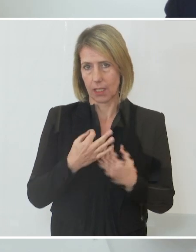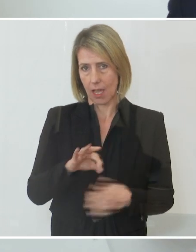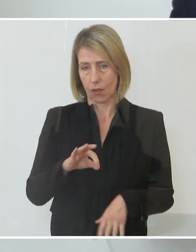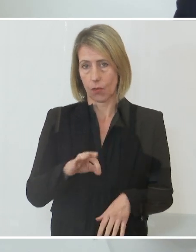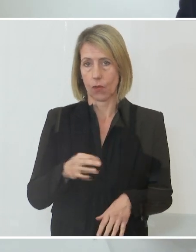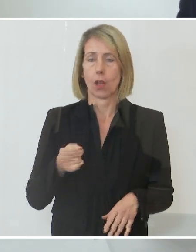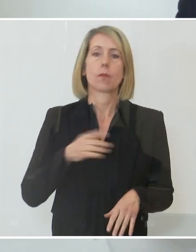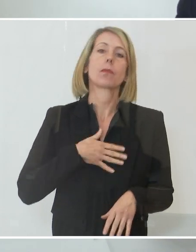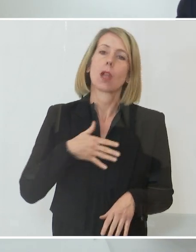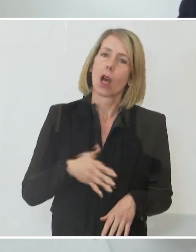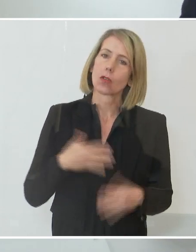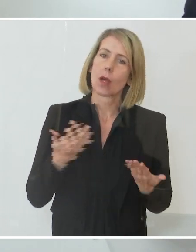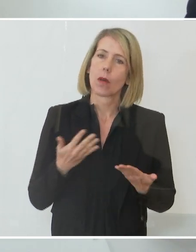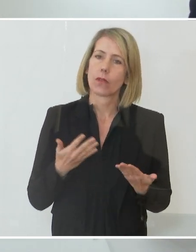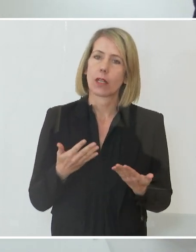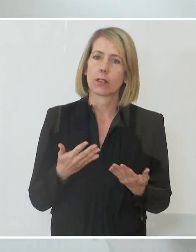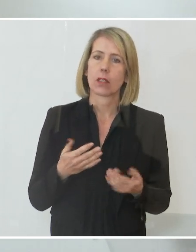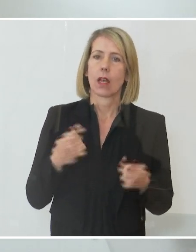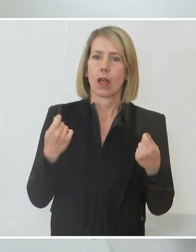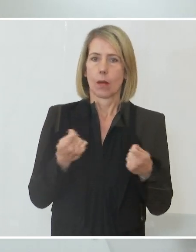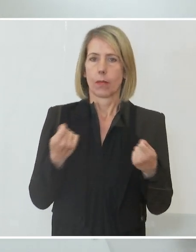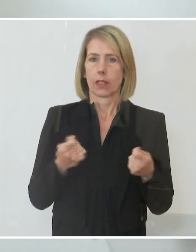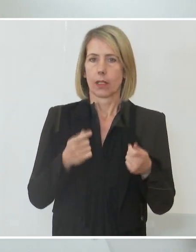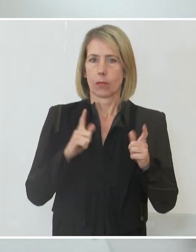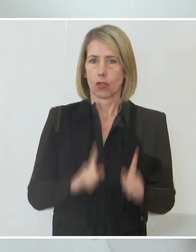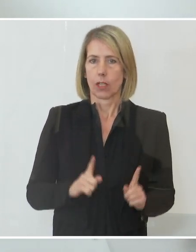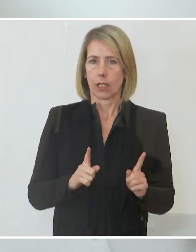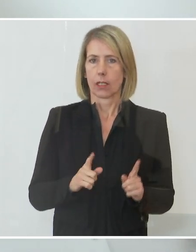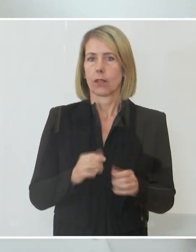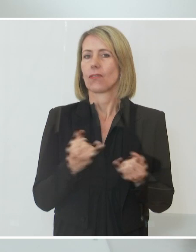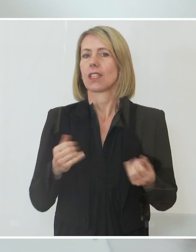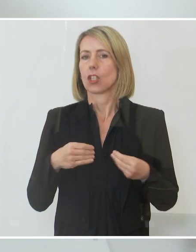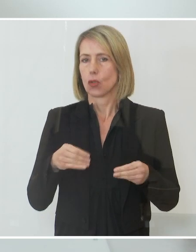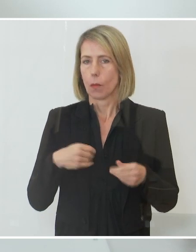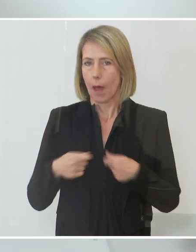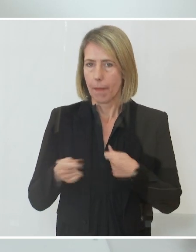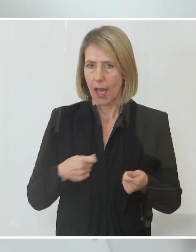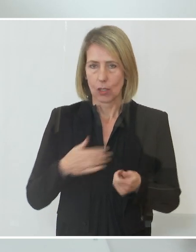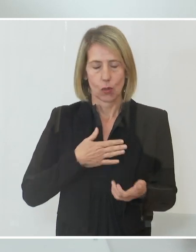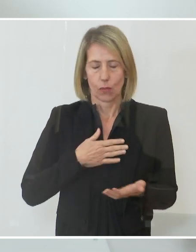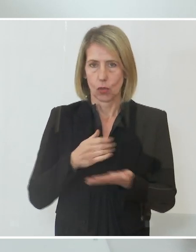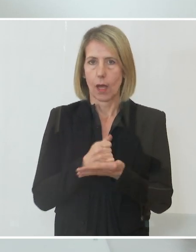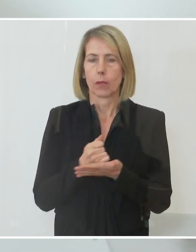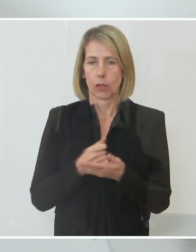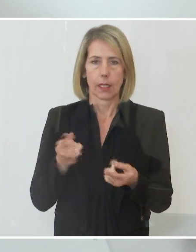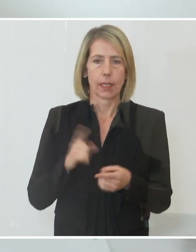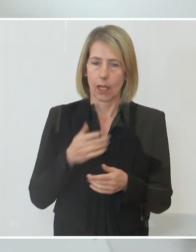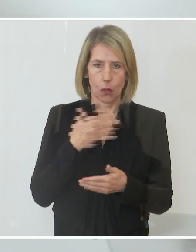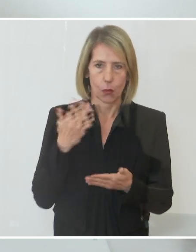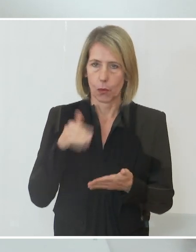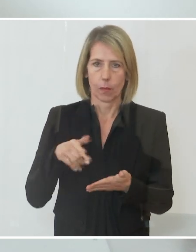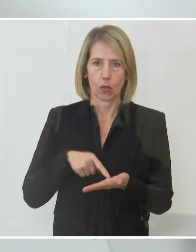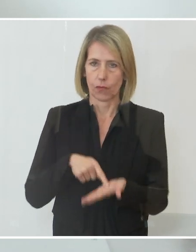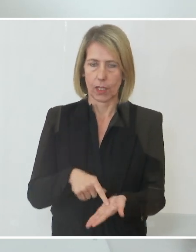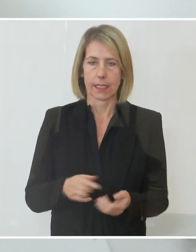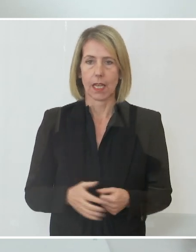Eine Ausnahme hier bilden die Betriebsstätten der Grundversorgung wie Supermärkte oder Apotheken. Die 2G-P